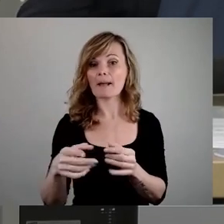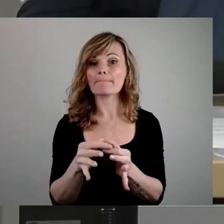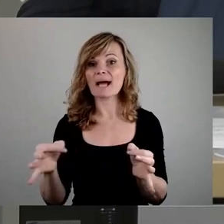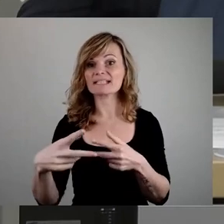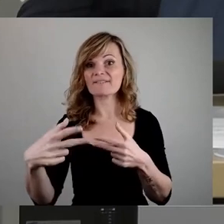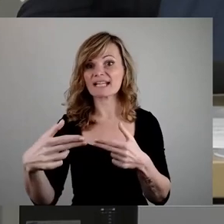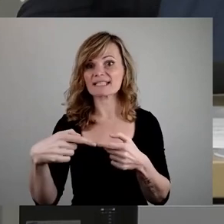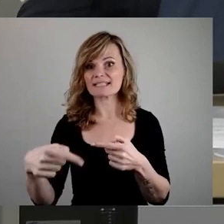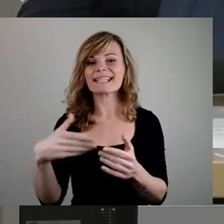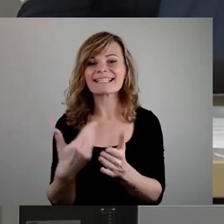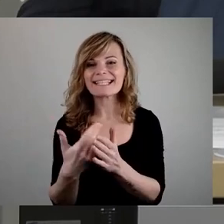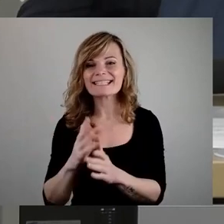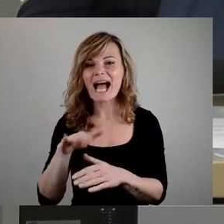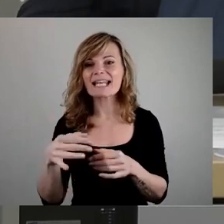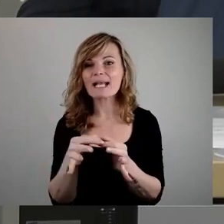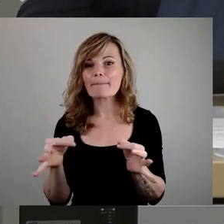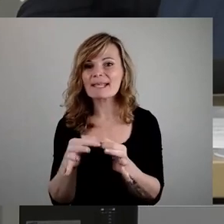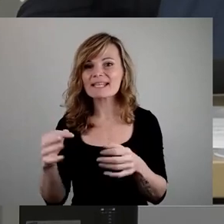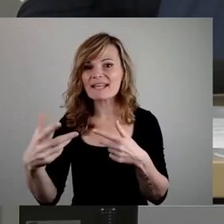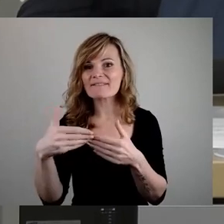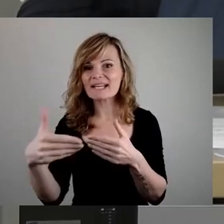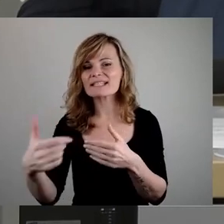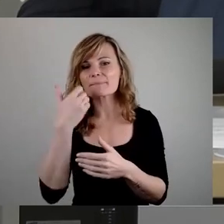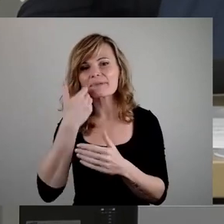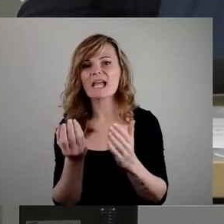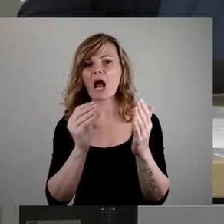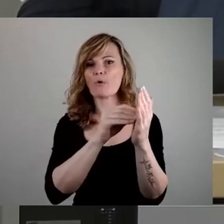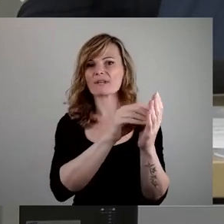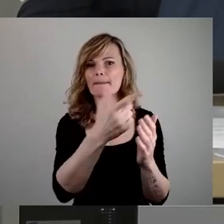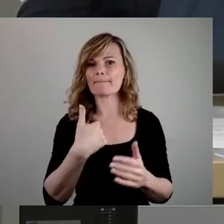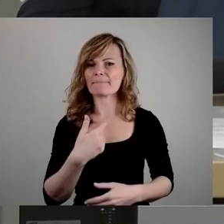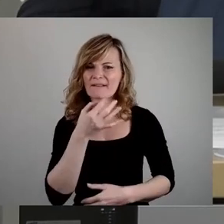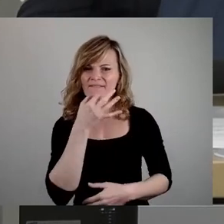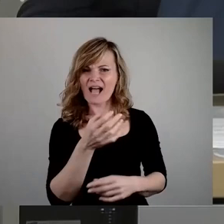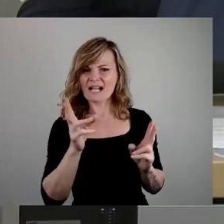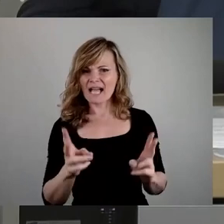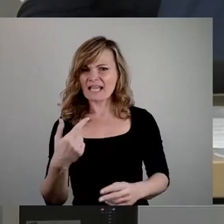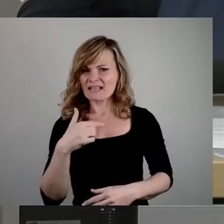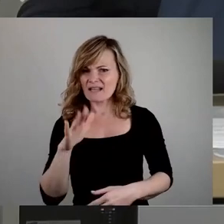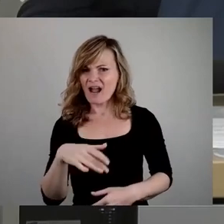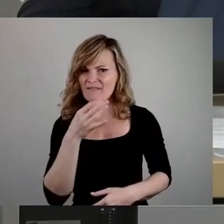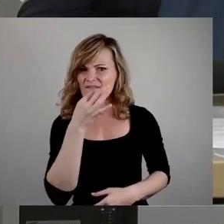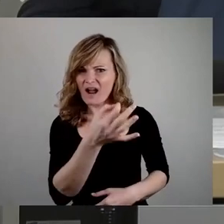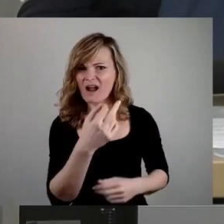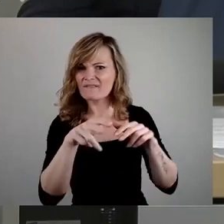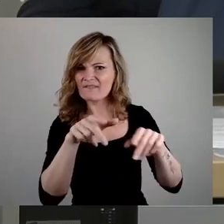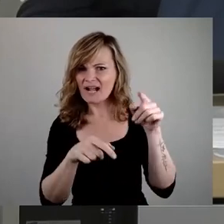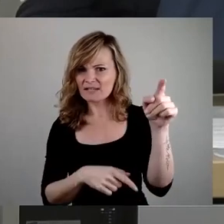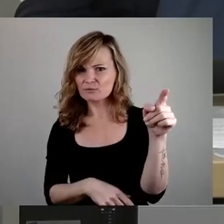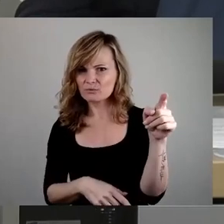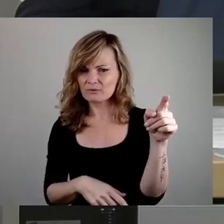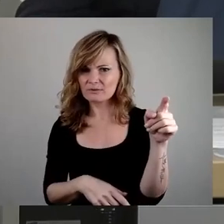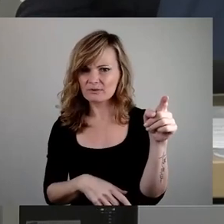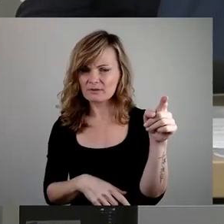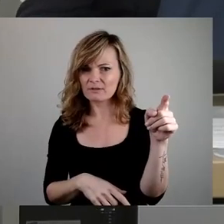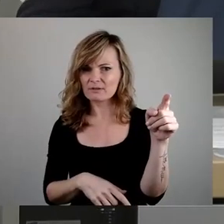würde ich jetzt bitte mal in die Niederschrift aufnehmen und im Rahmen meines Fragerechts als Stadtrat hier die Verwaltung fragen, auf